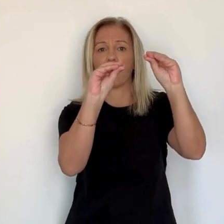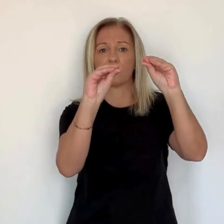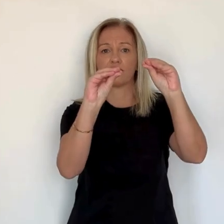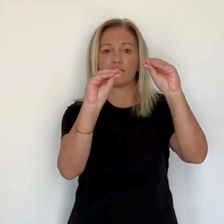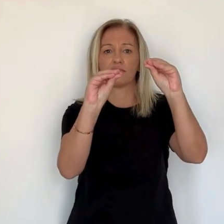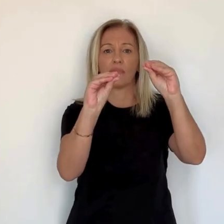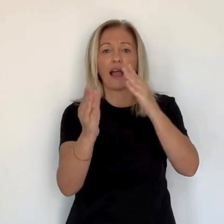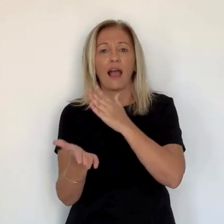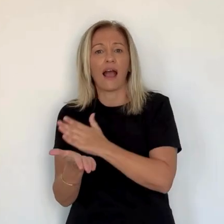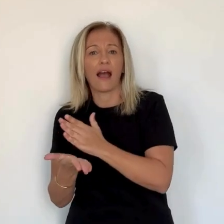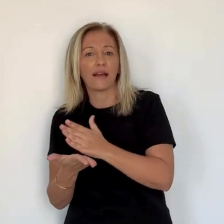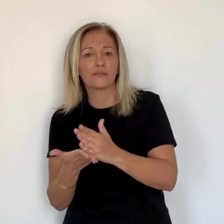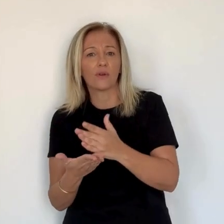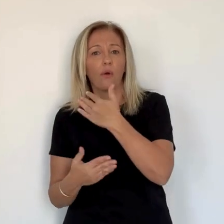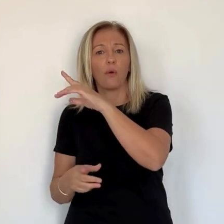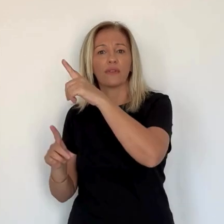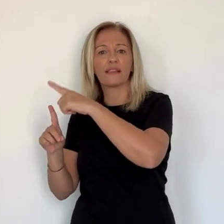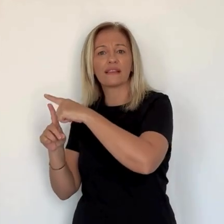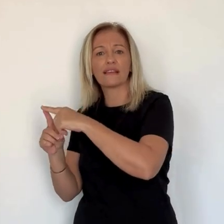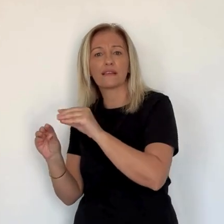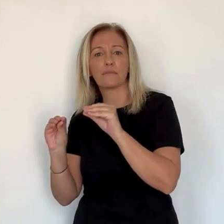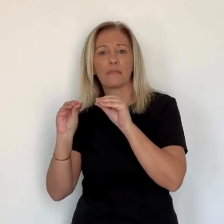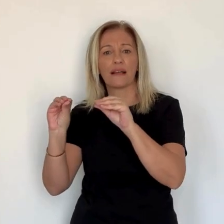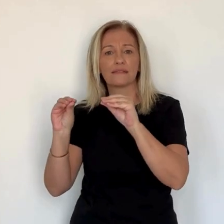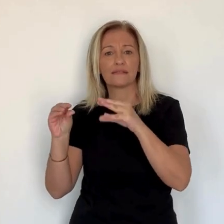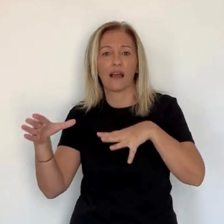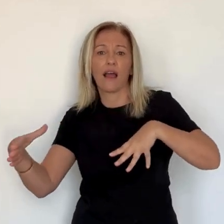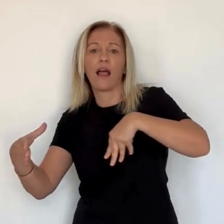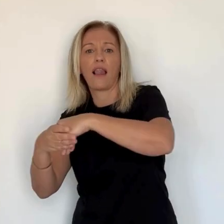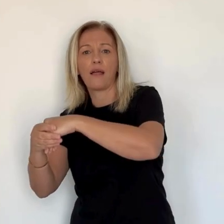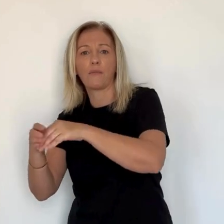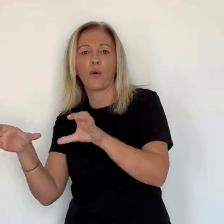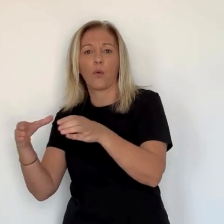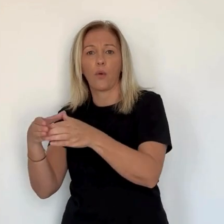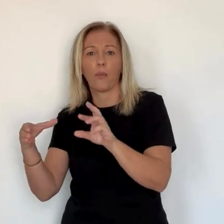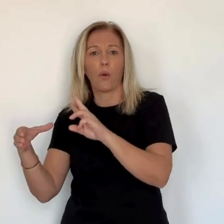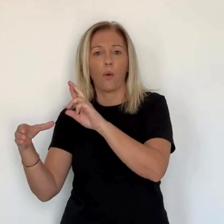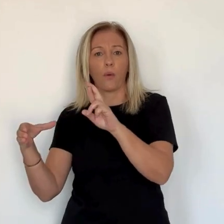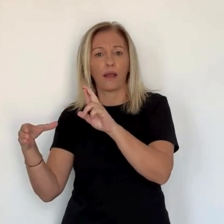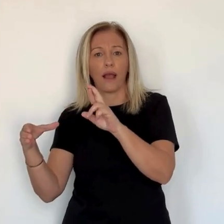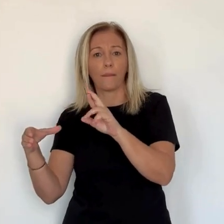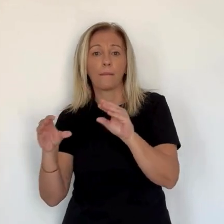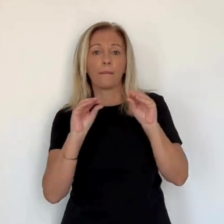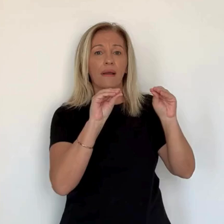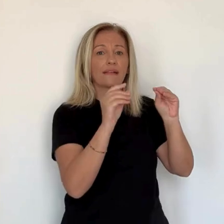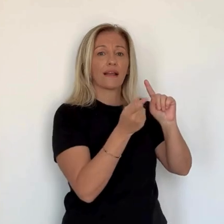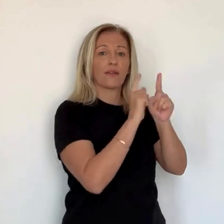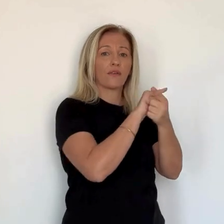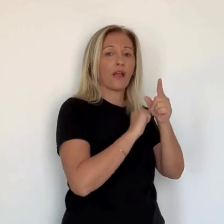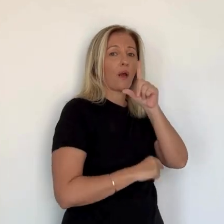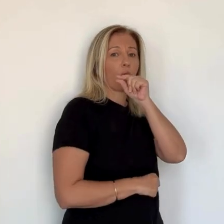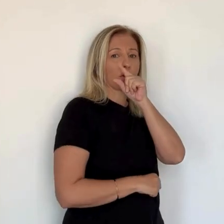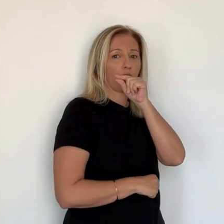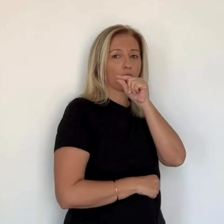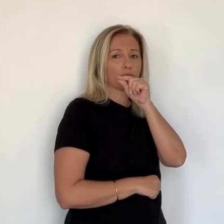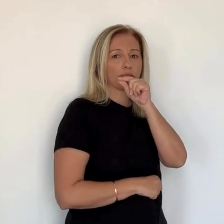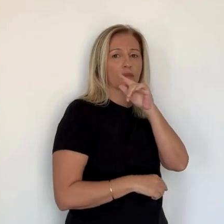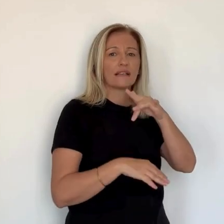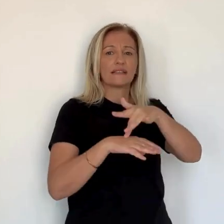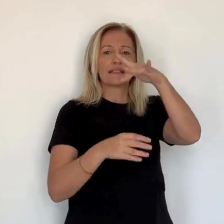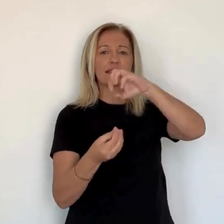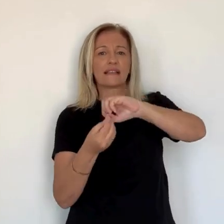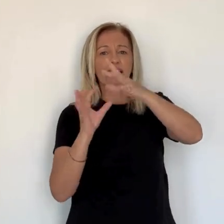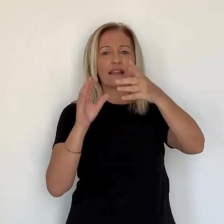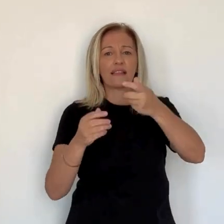Corse du groupe Casino, changera de main. 100% des actions et autres titres intégreront à cette date le groupe Roque sous l